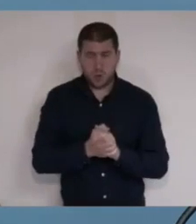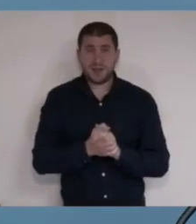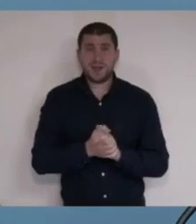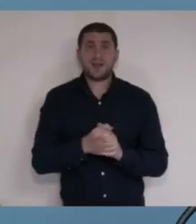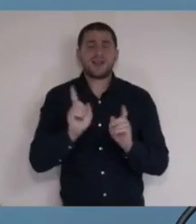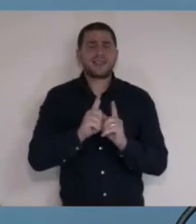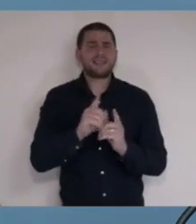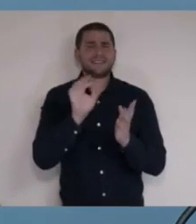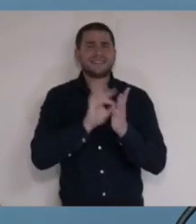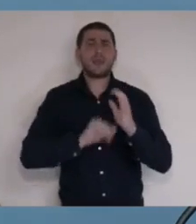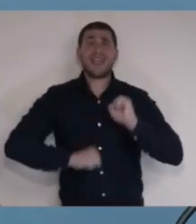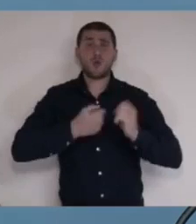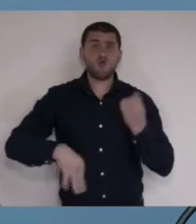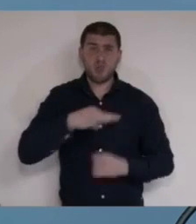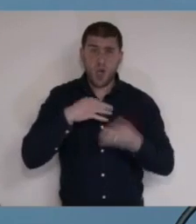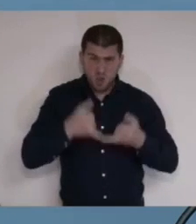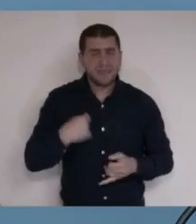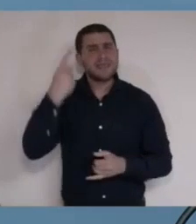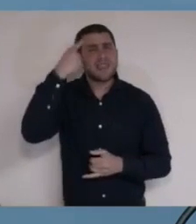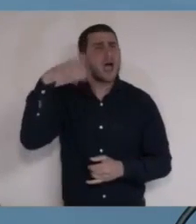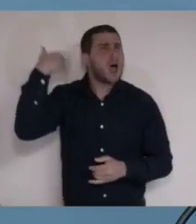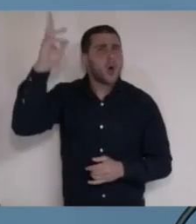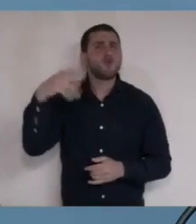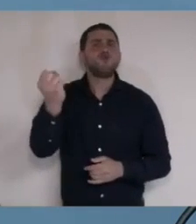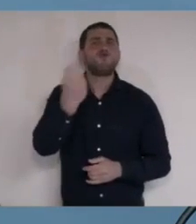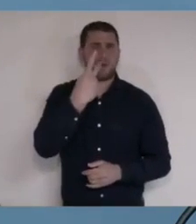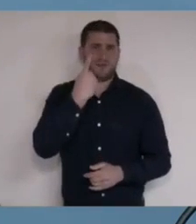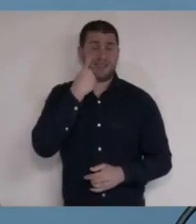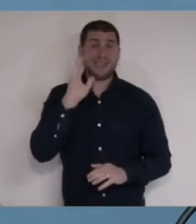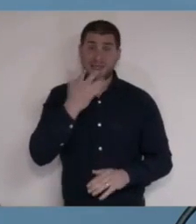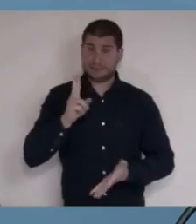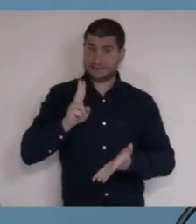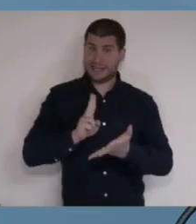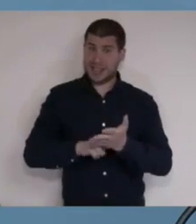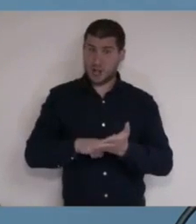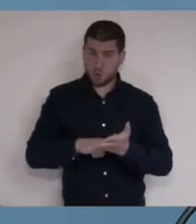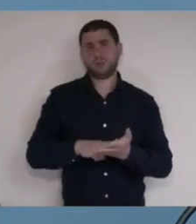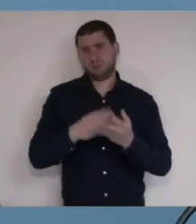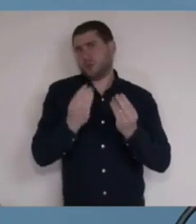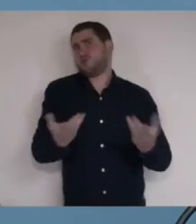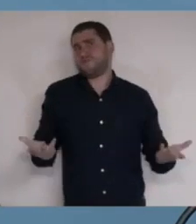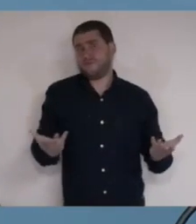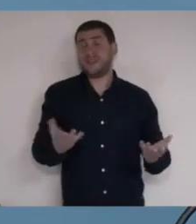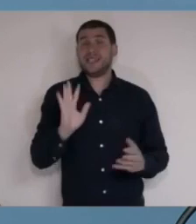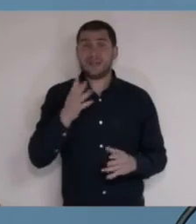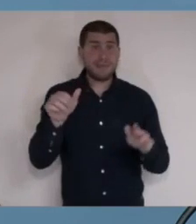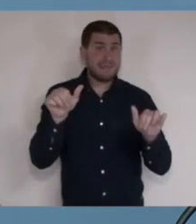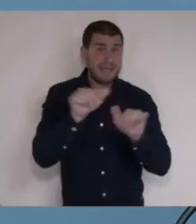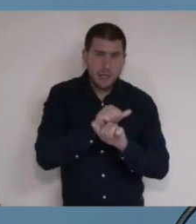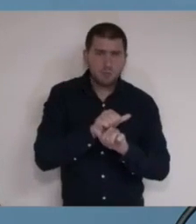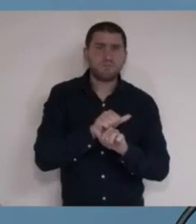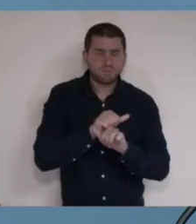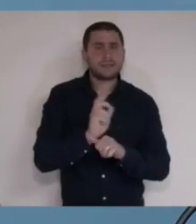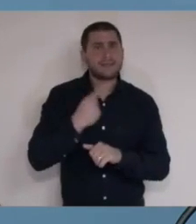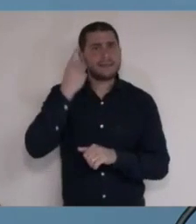את הציון על ההתנהגות שלנו היום נקבל רק בעוד שבועיים. אם צדקנו, מה טוב? אך אם טעינו,